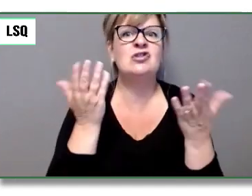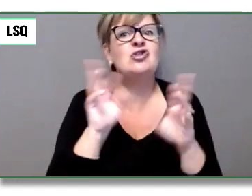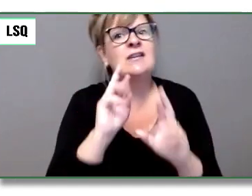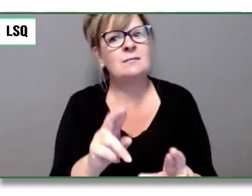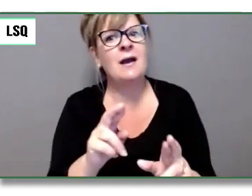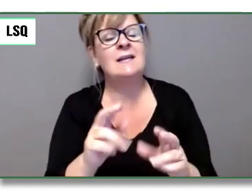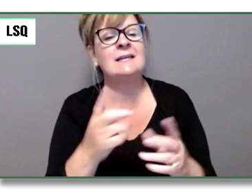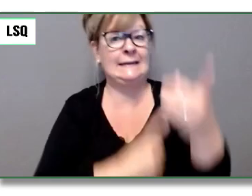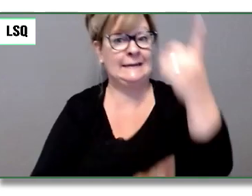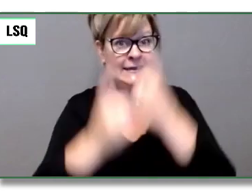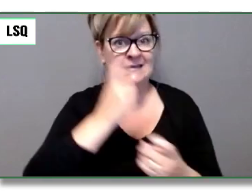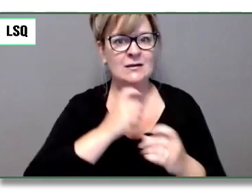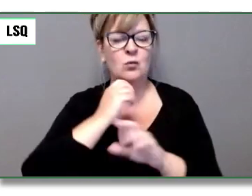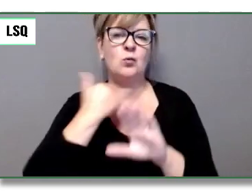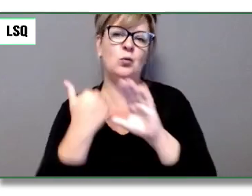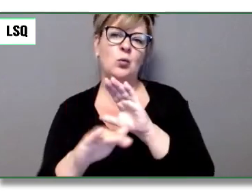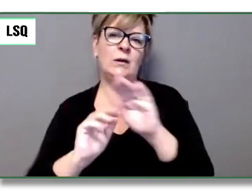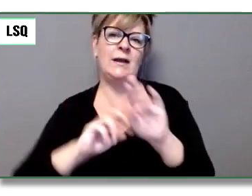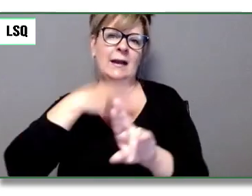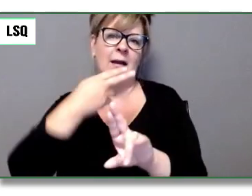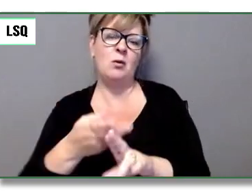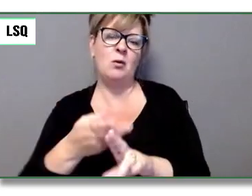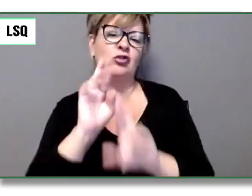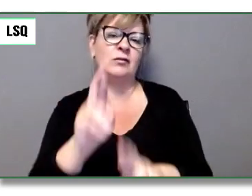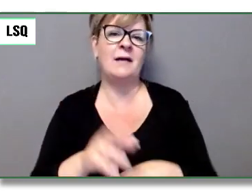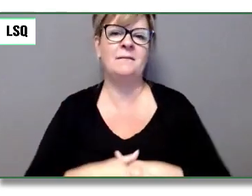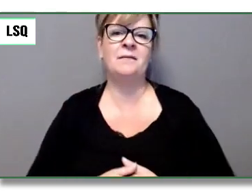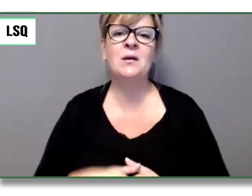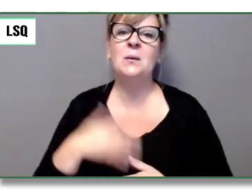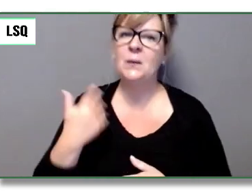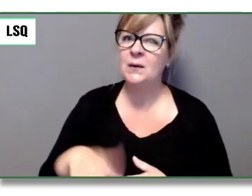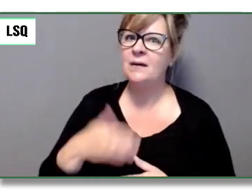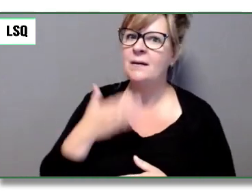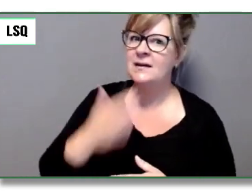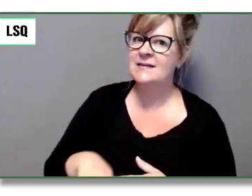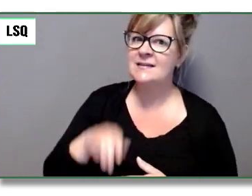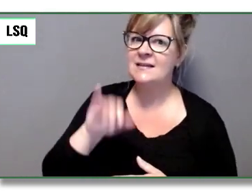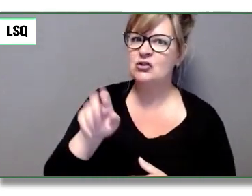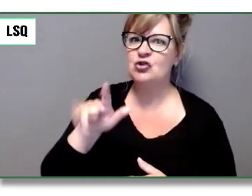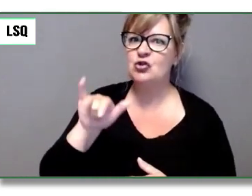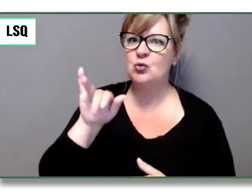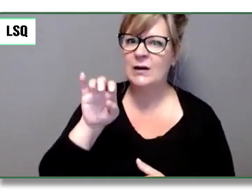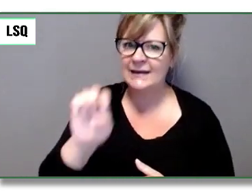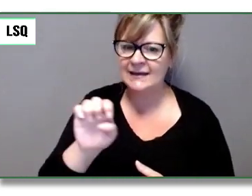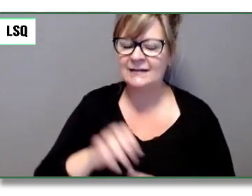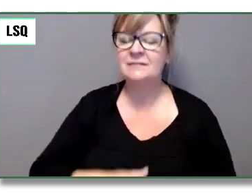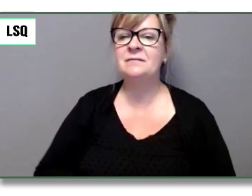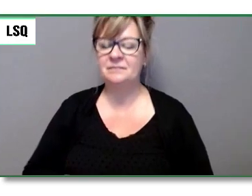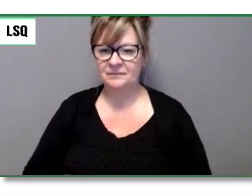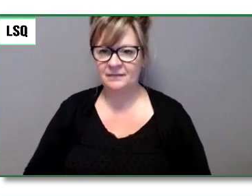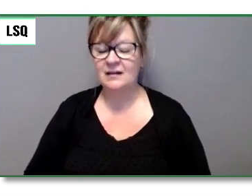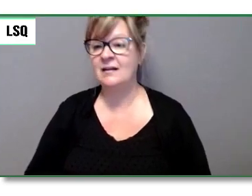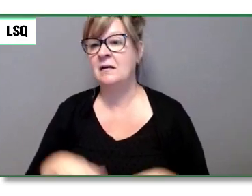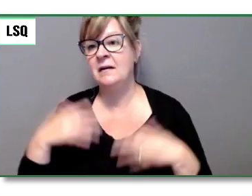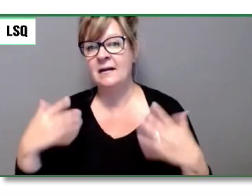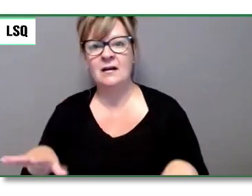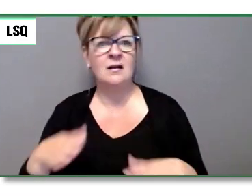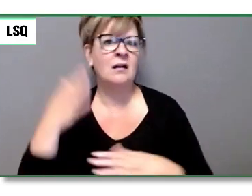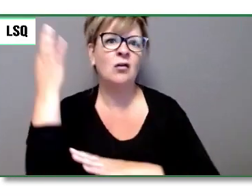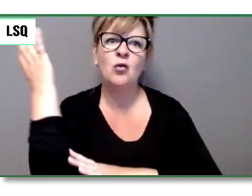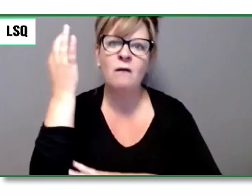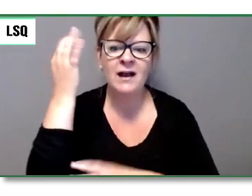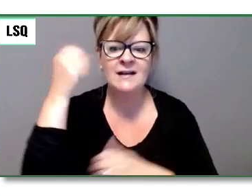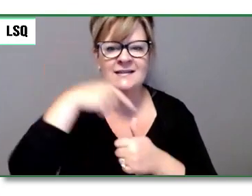Merci, merci à toutes nos conférencières. Nous avons vraiment été ravis de votre participation aujourd'hui.